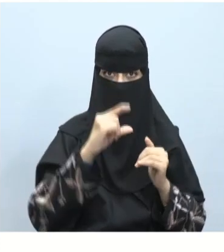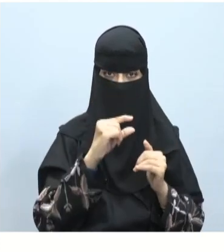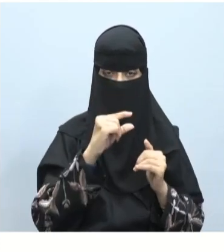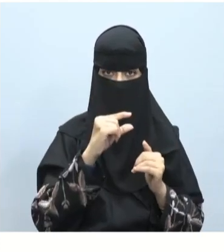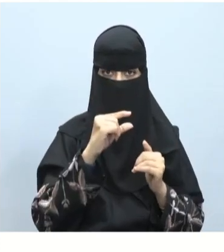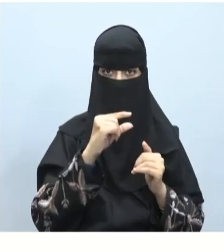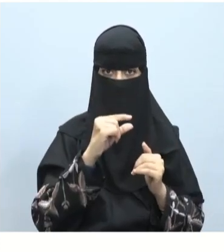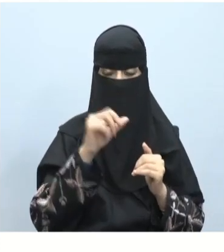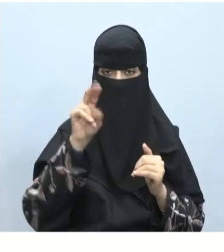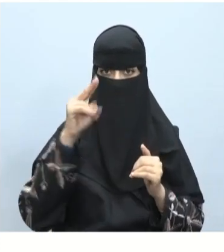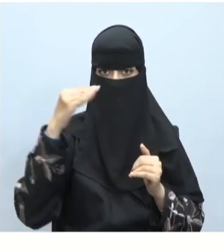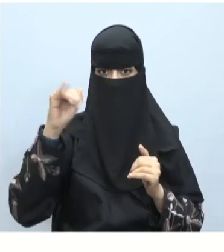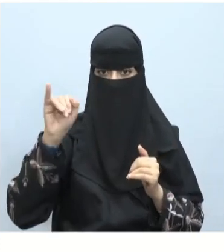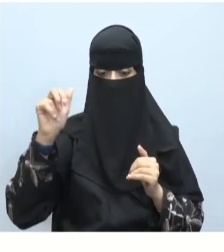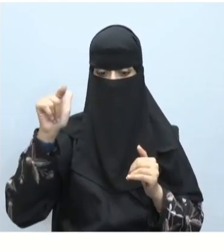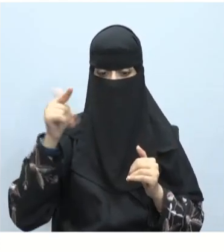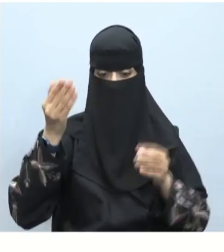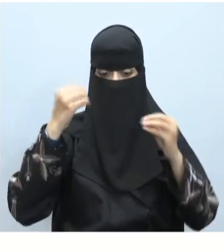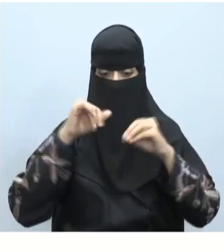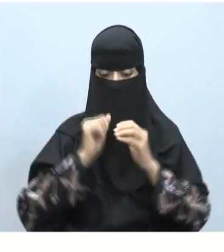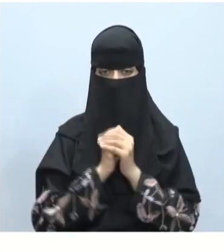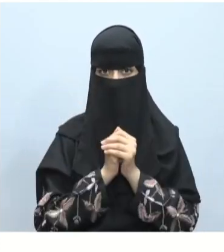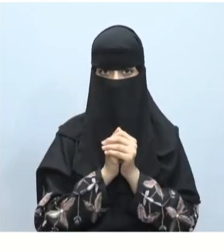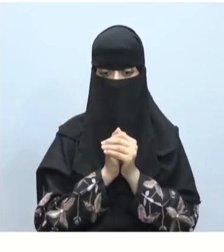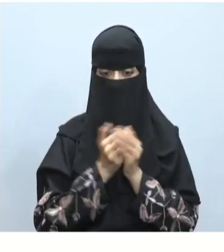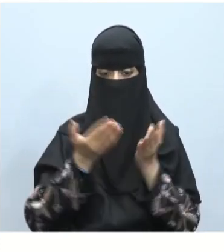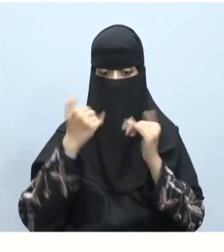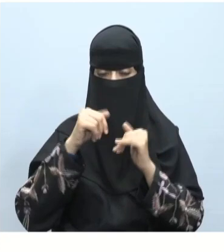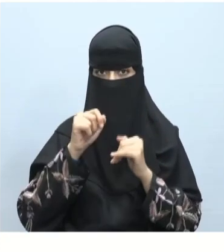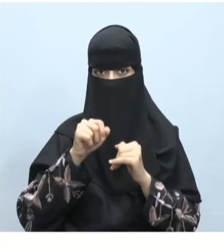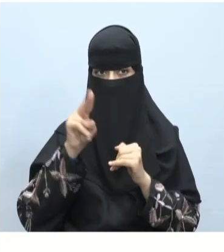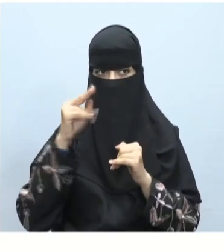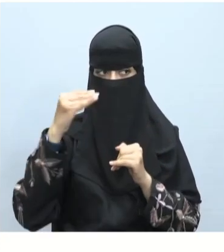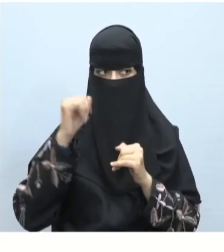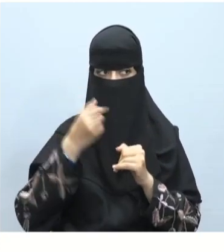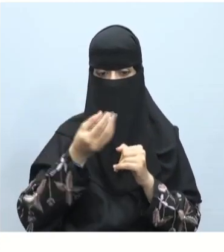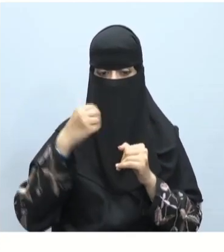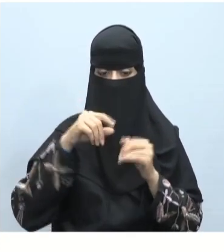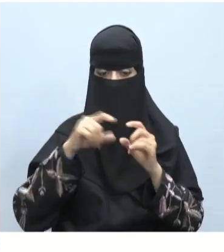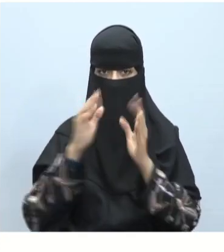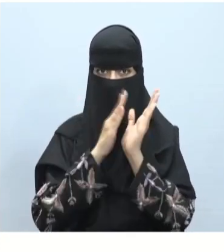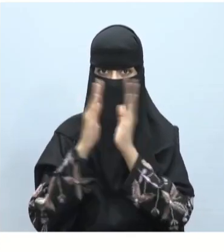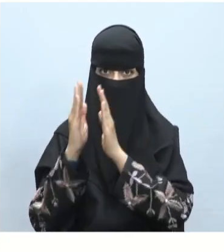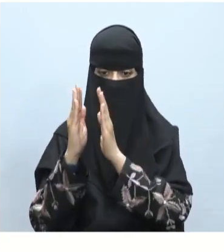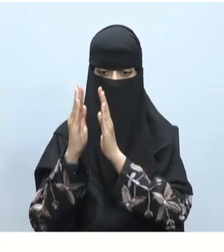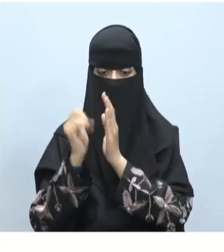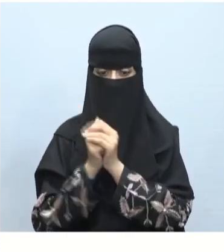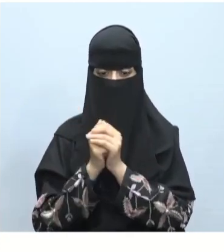ذلك من القائمة التي تظهر نضغط على تحميل بعد الضغط على تحميل نضغط على مجلد